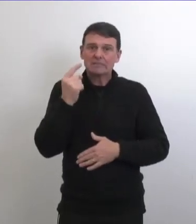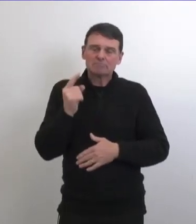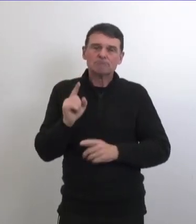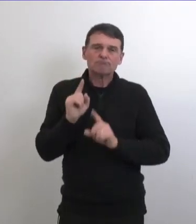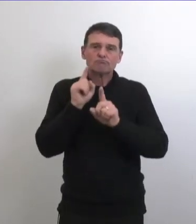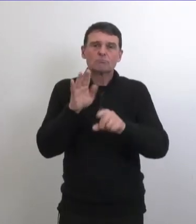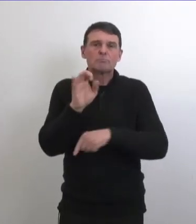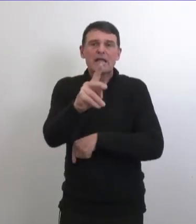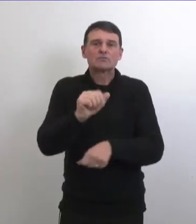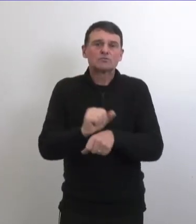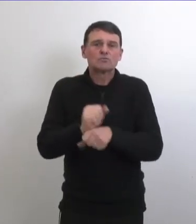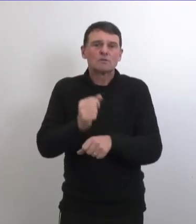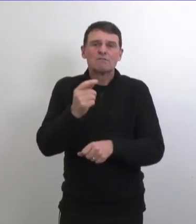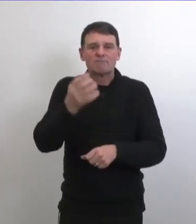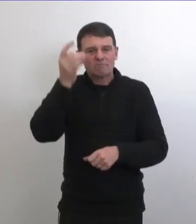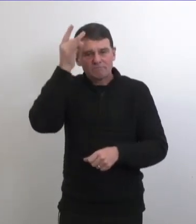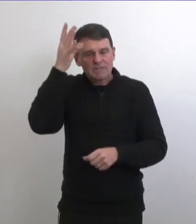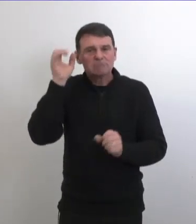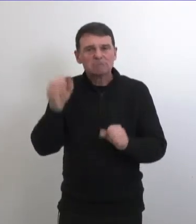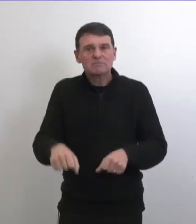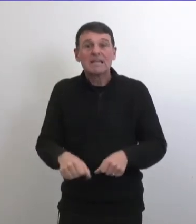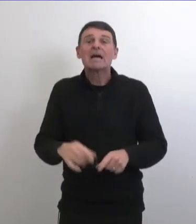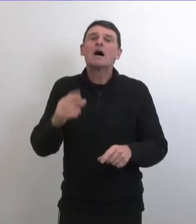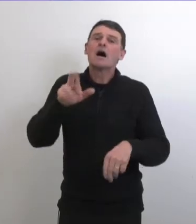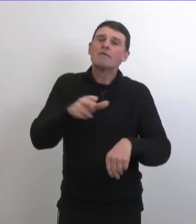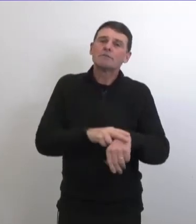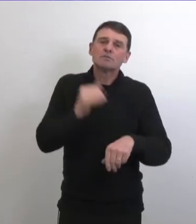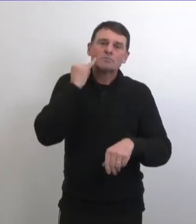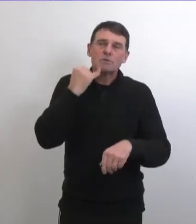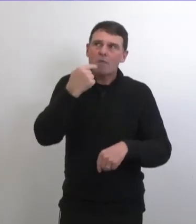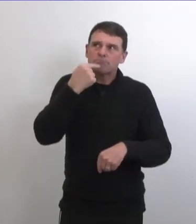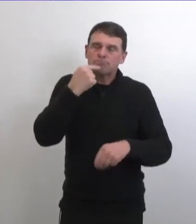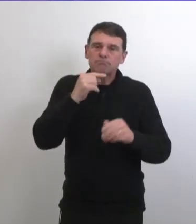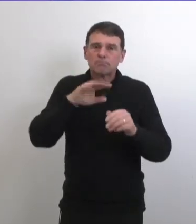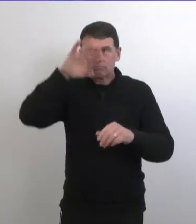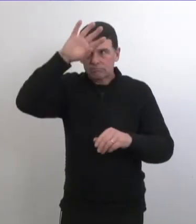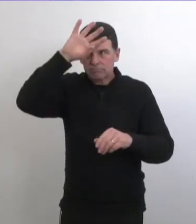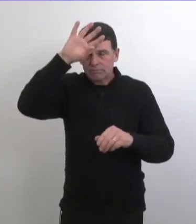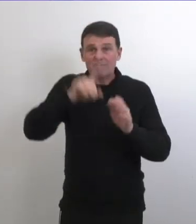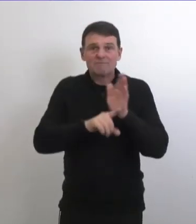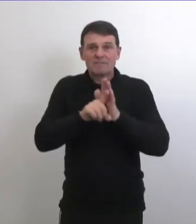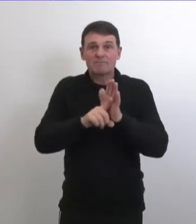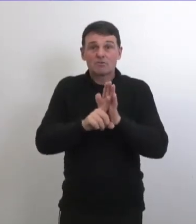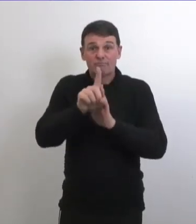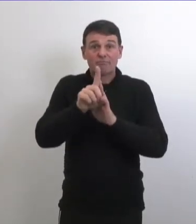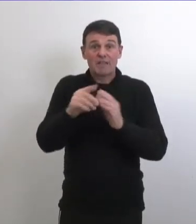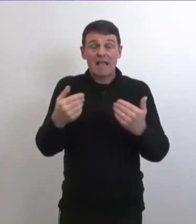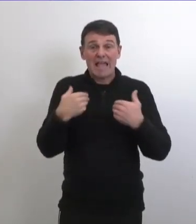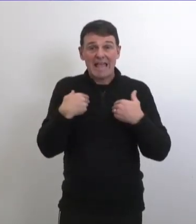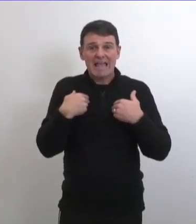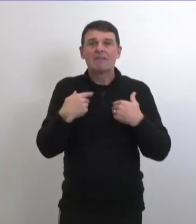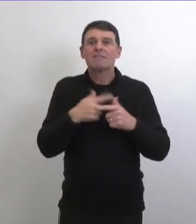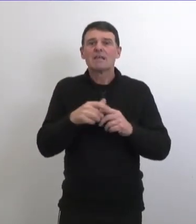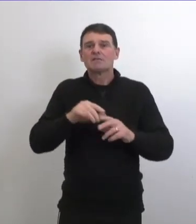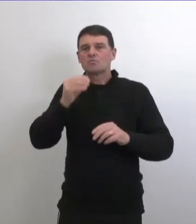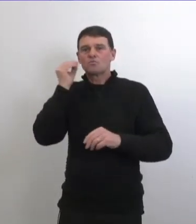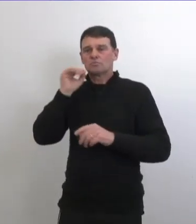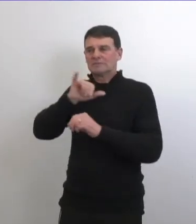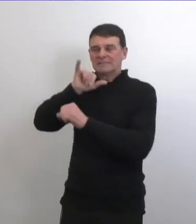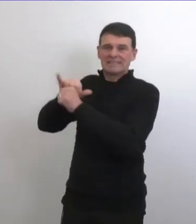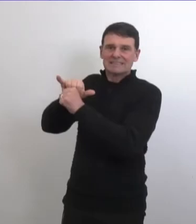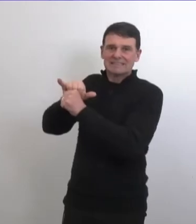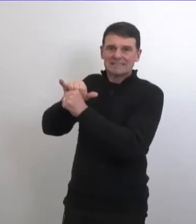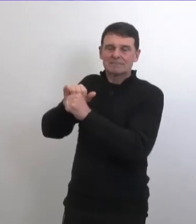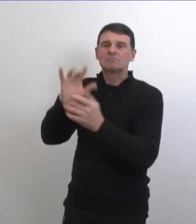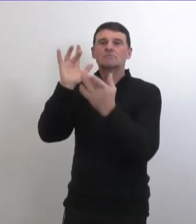je crois qu'ils sont effectivement autorisés à l'évidence il développe des symptômes ou une fièvre ils doivent rester à la maison et immédiatement contacter les